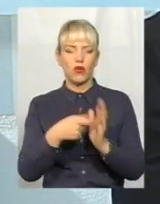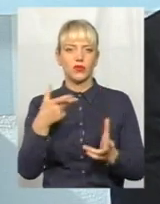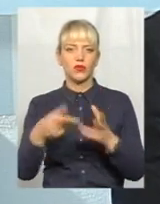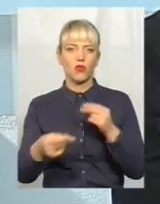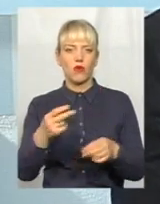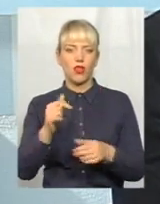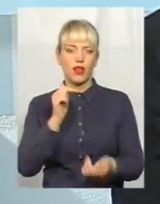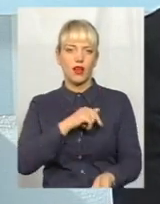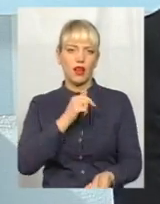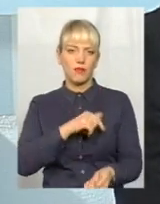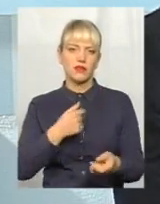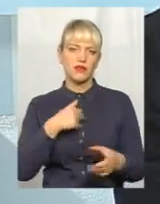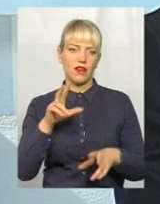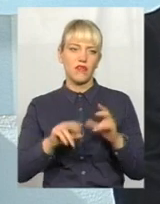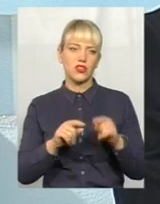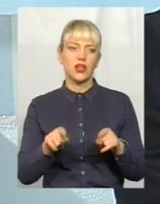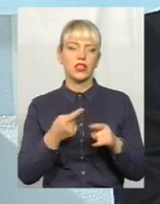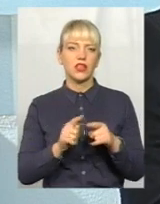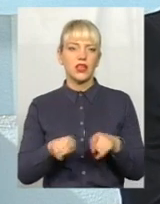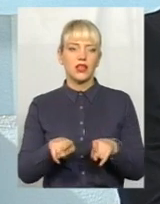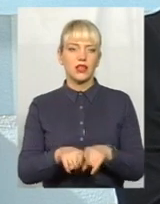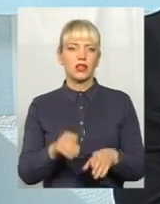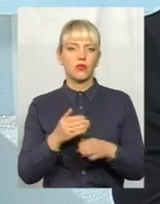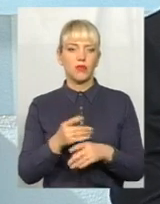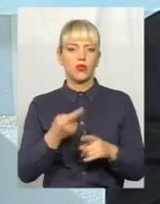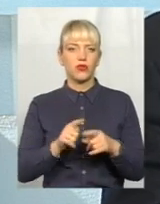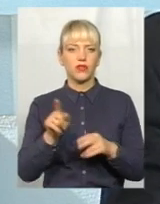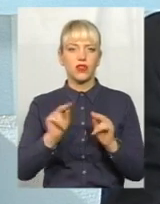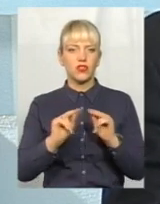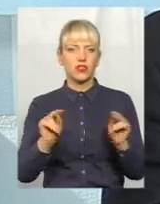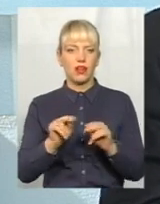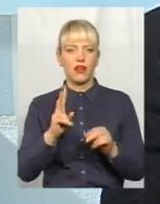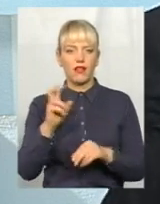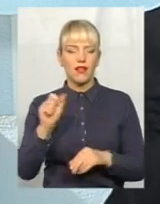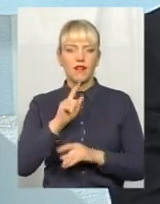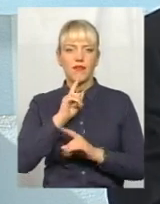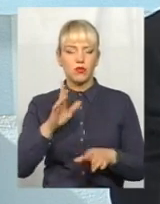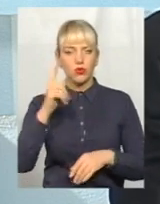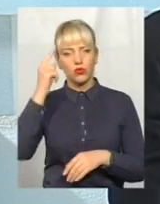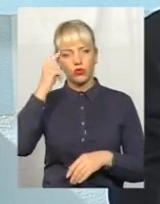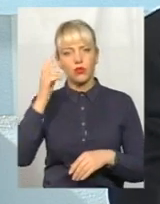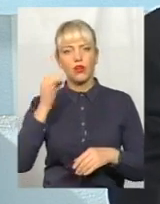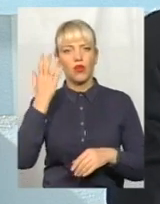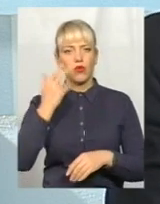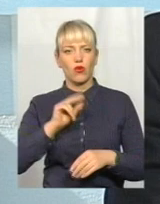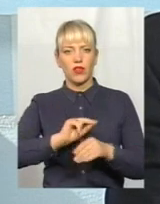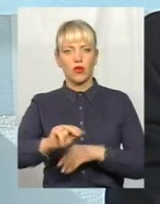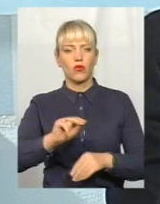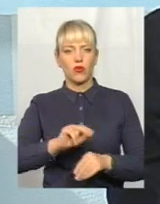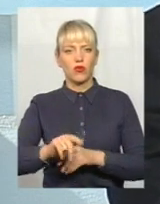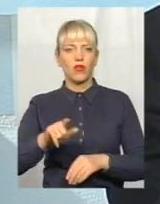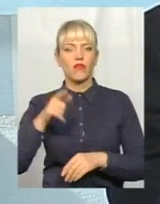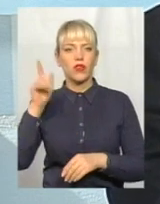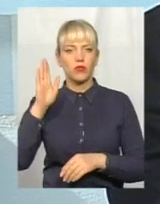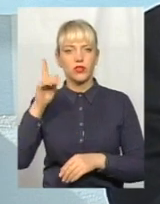т.д. І я вважаю, що це така, знаєте, допомога. Та вчителька вже не буде думати, коли веде урок, а вона буде